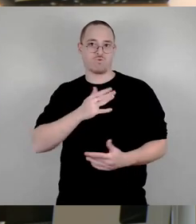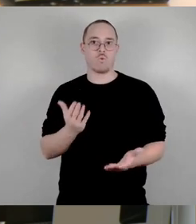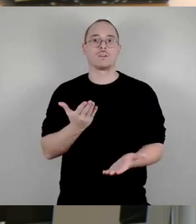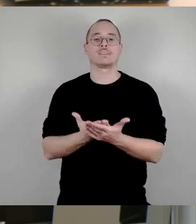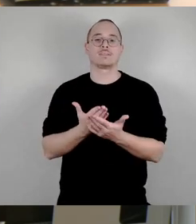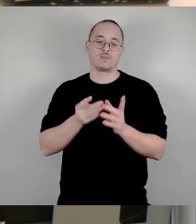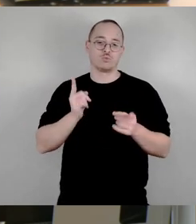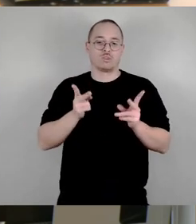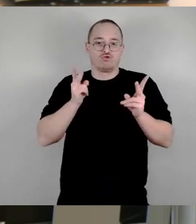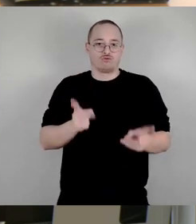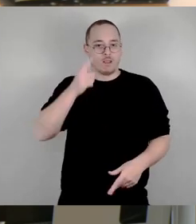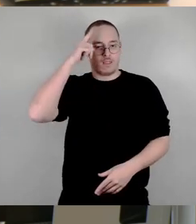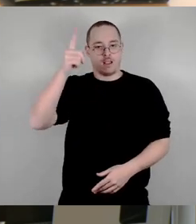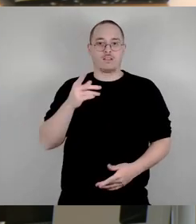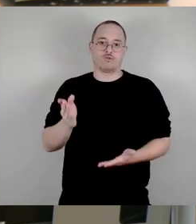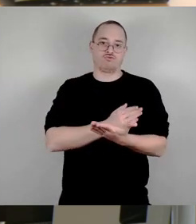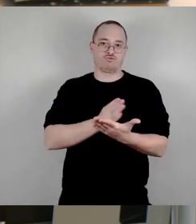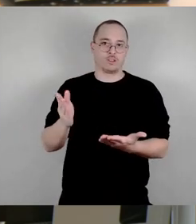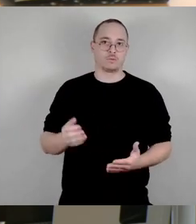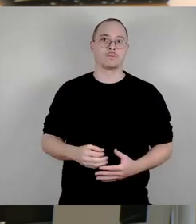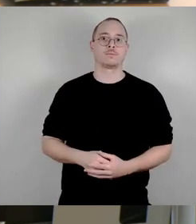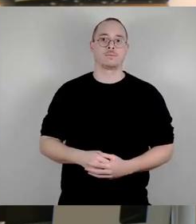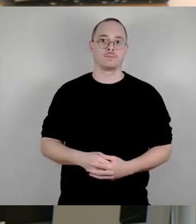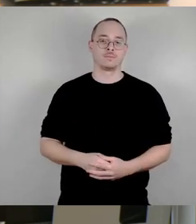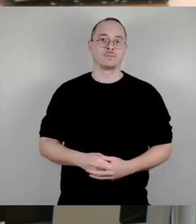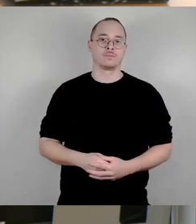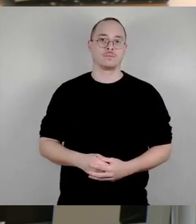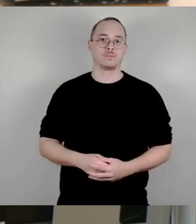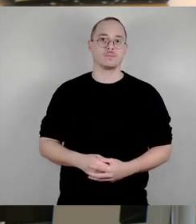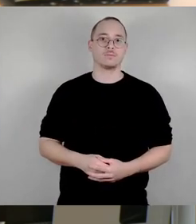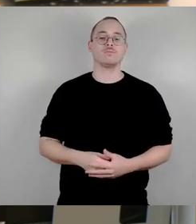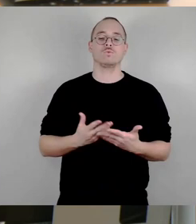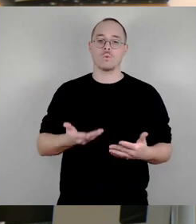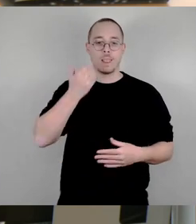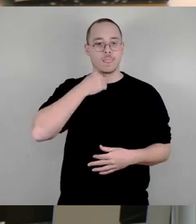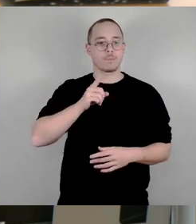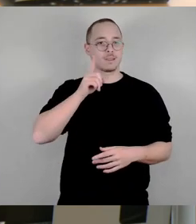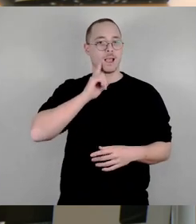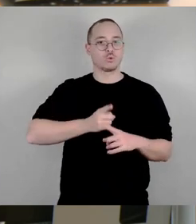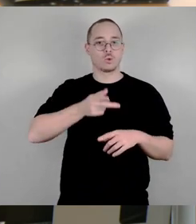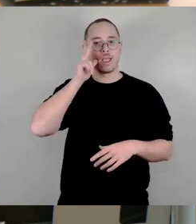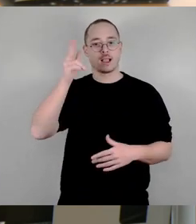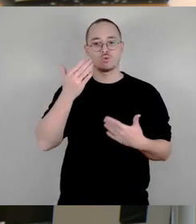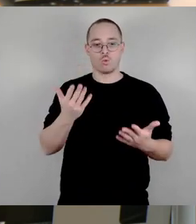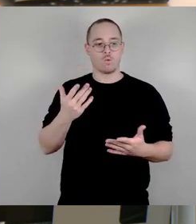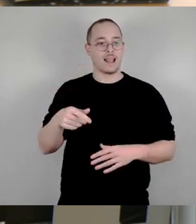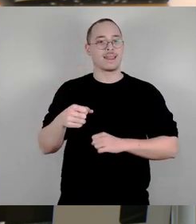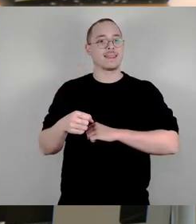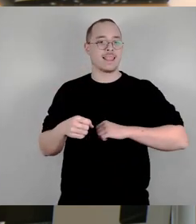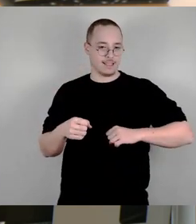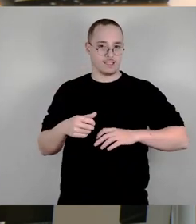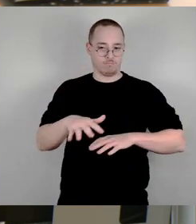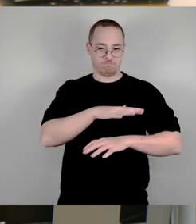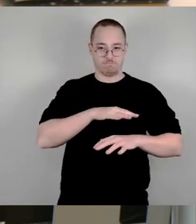Damen und Herren, nach Auffassung der Linken ist es wichtig, dass sich Stadtverwaltung und